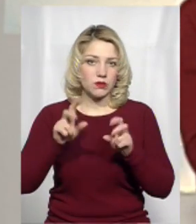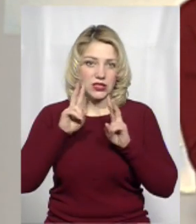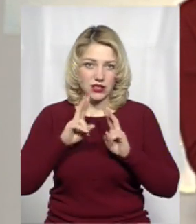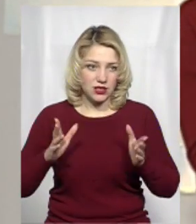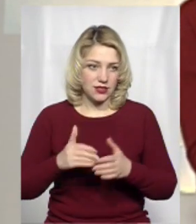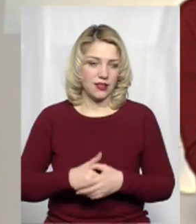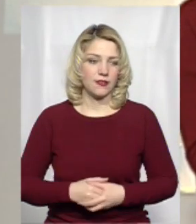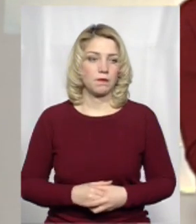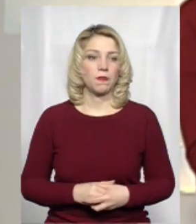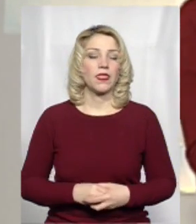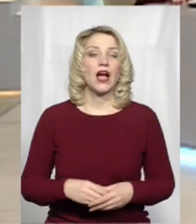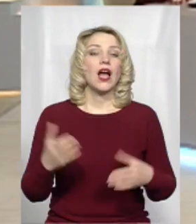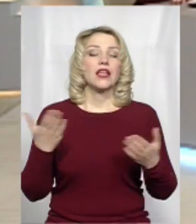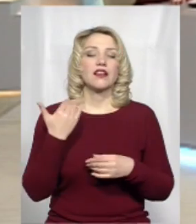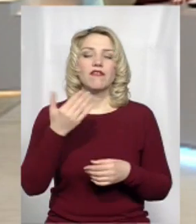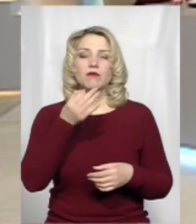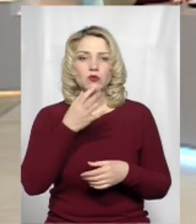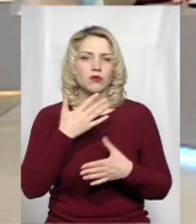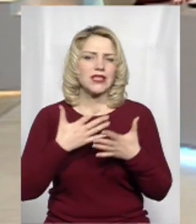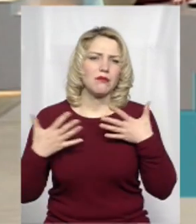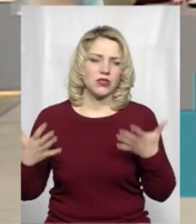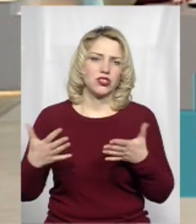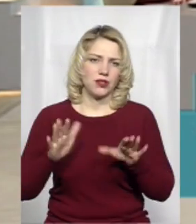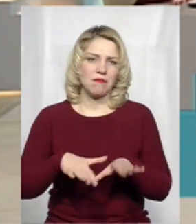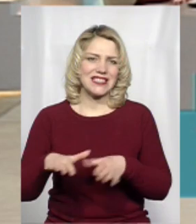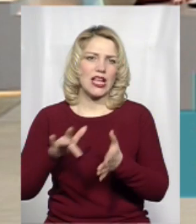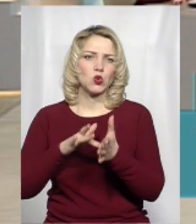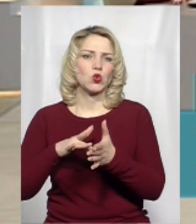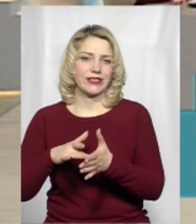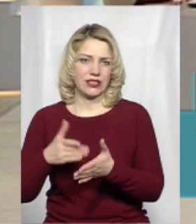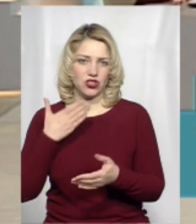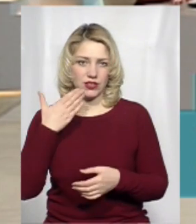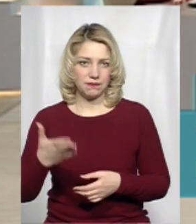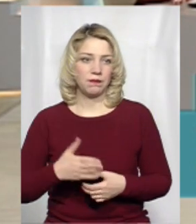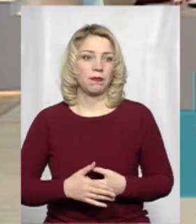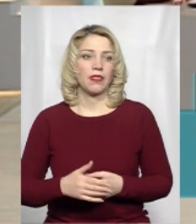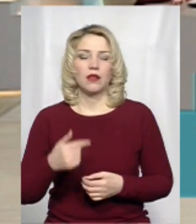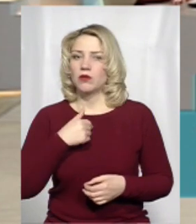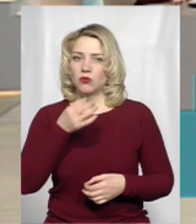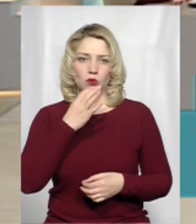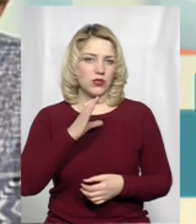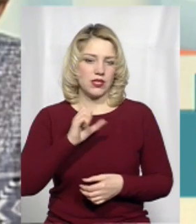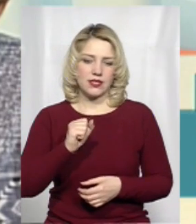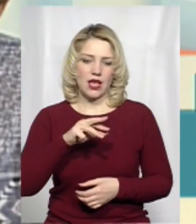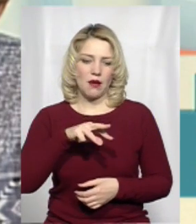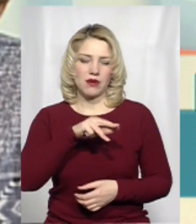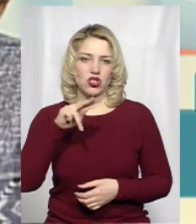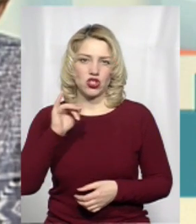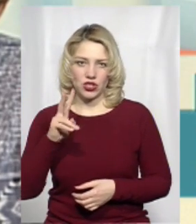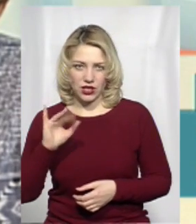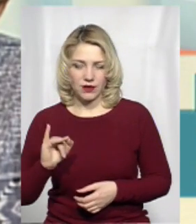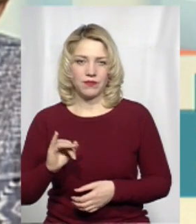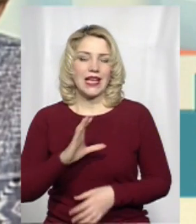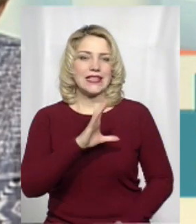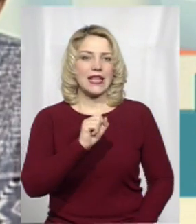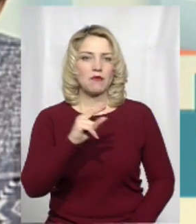найцікавіші вам якими видались, або відкриттями які стали? Мені дуже подобаються самчики, самчиківський розпис.